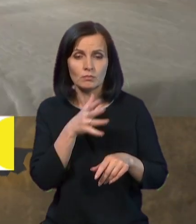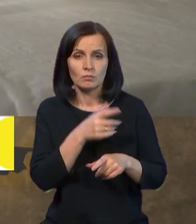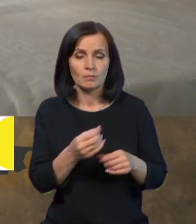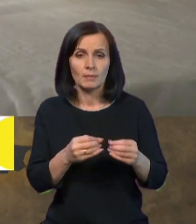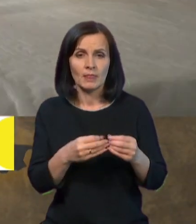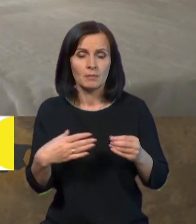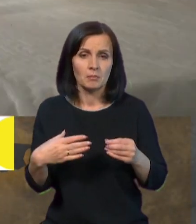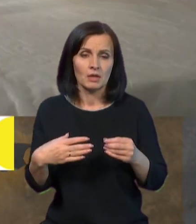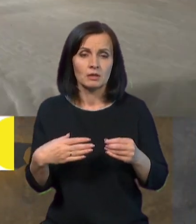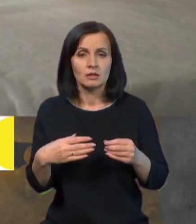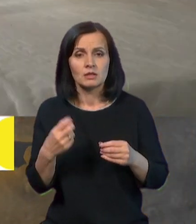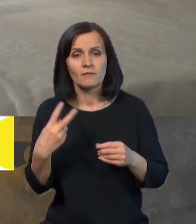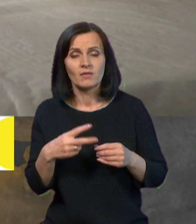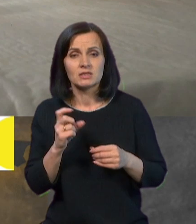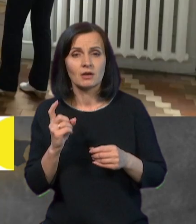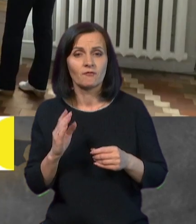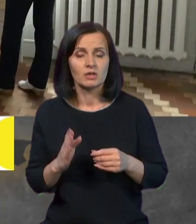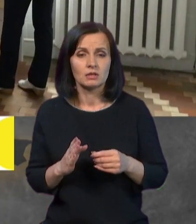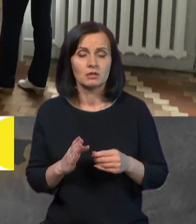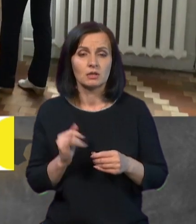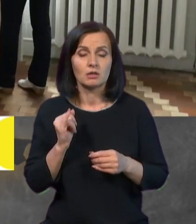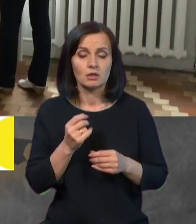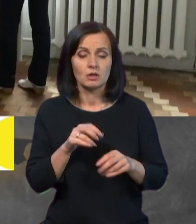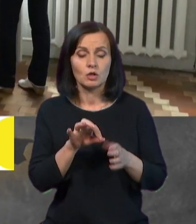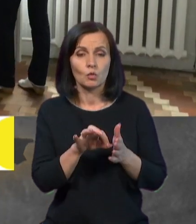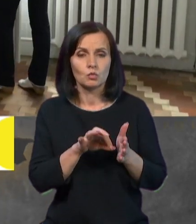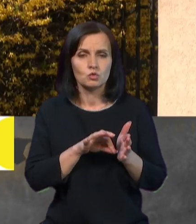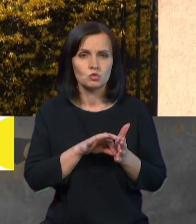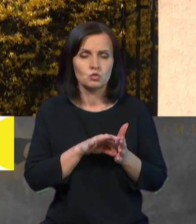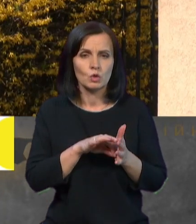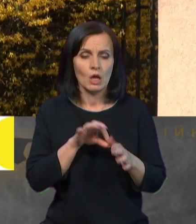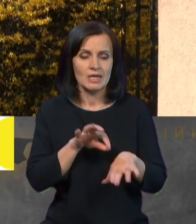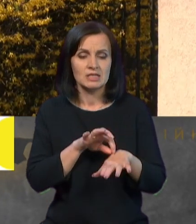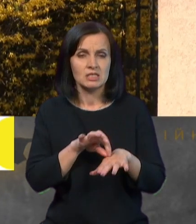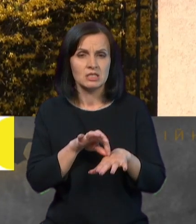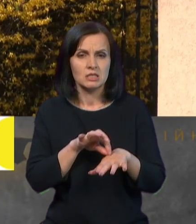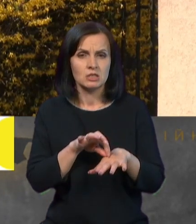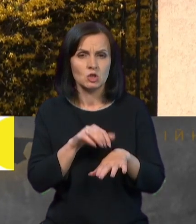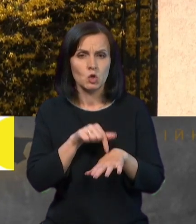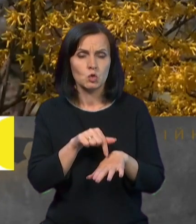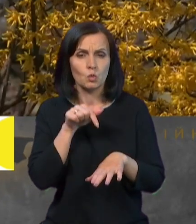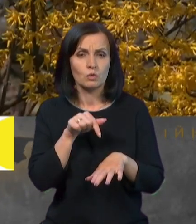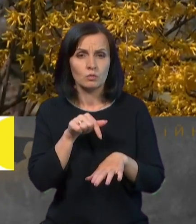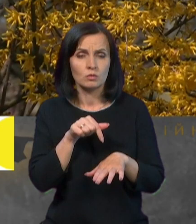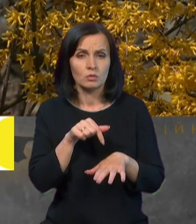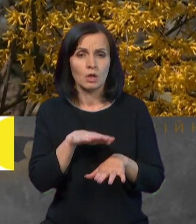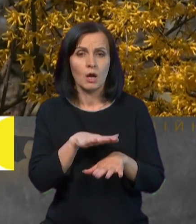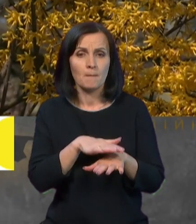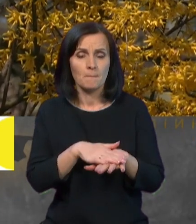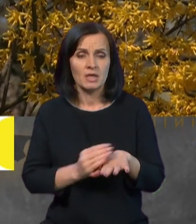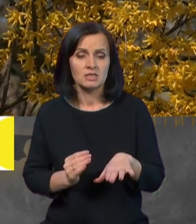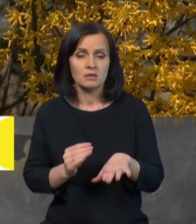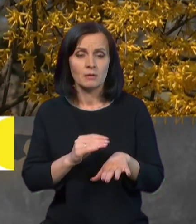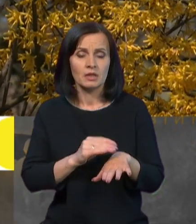-20 хвилин і оцінює нашкірну реакцію в місці нанесення